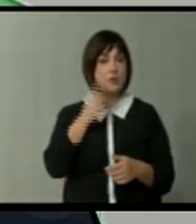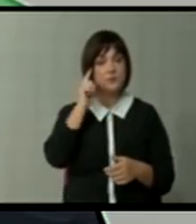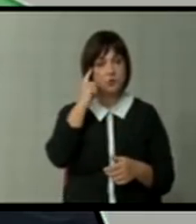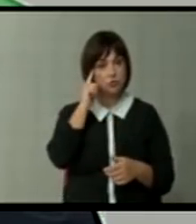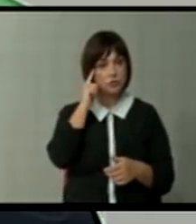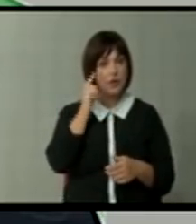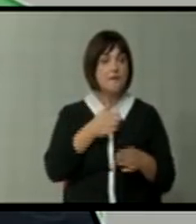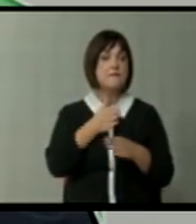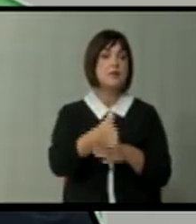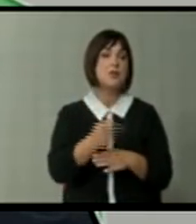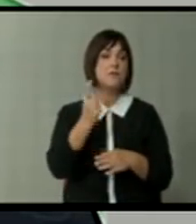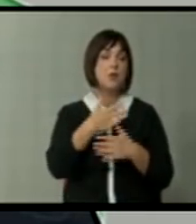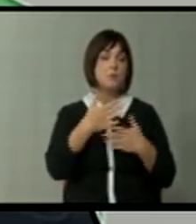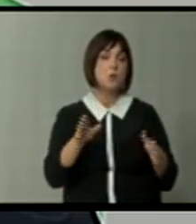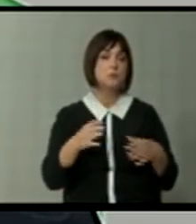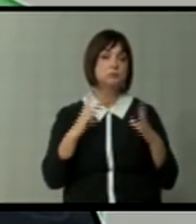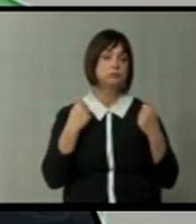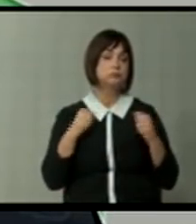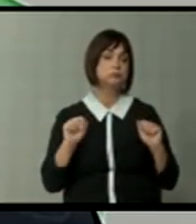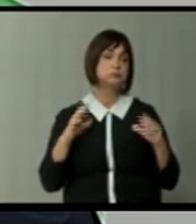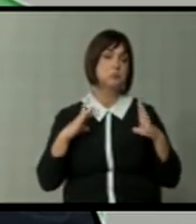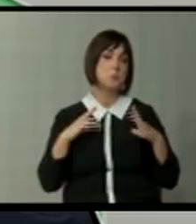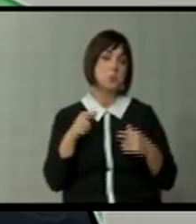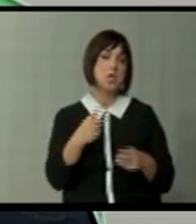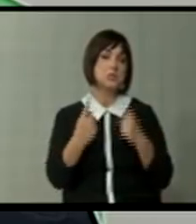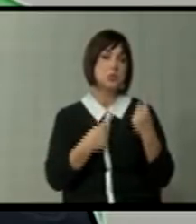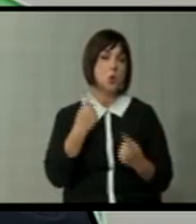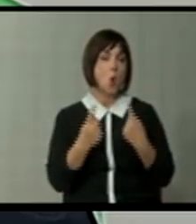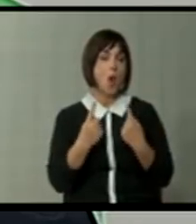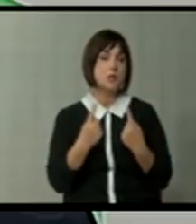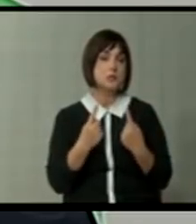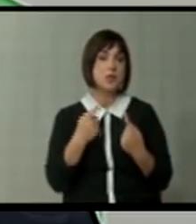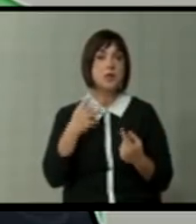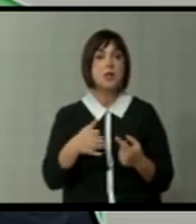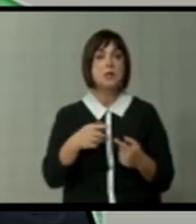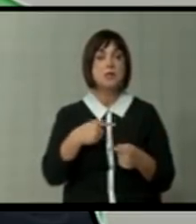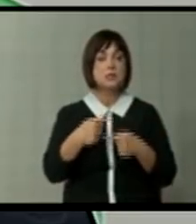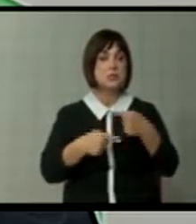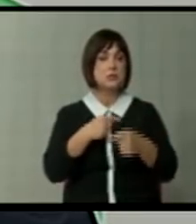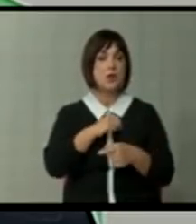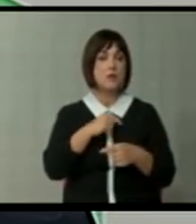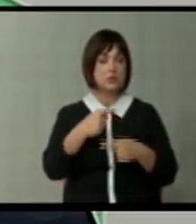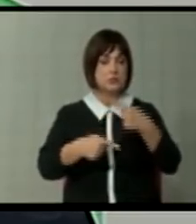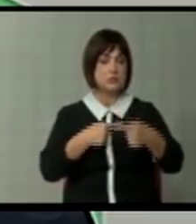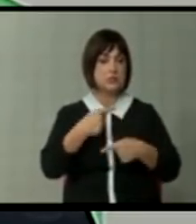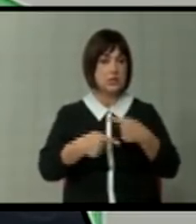се чини дека влегува во една многокомотна ситуација каде што наследениот режим, јас тука се согласувам со вас до